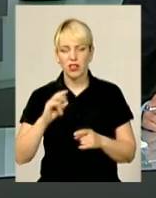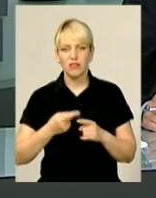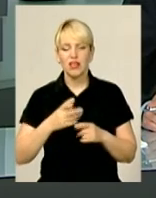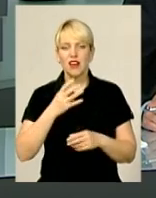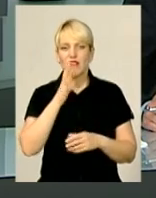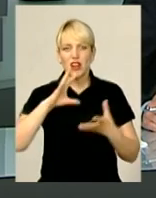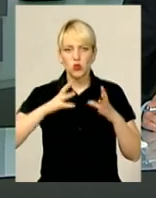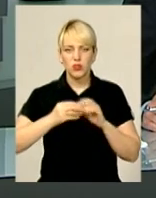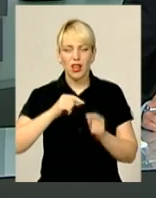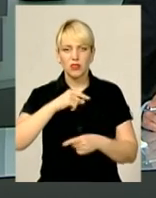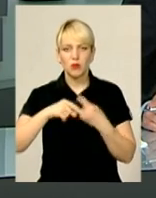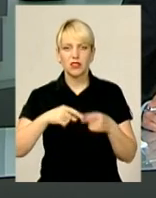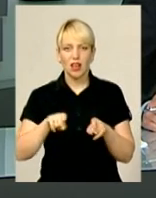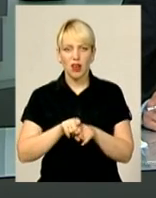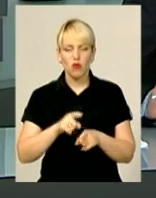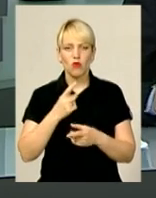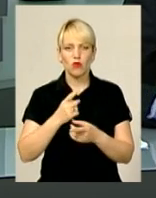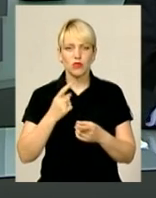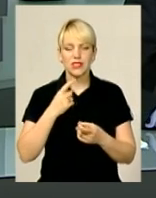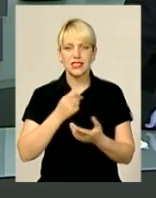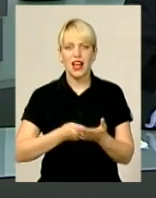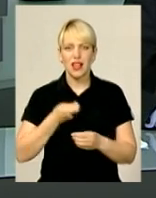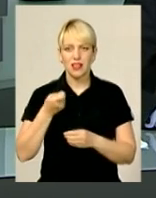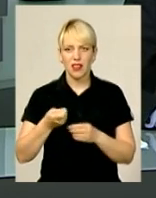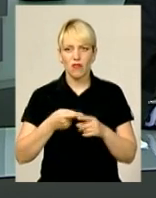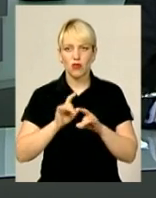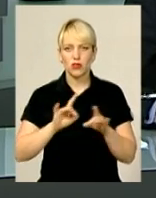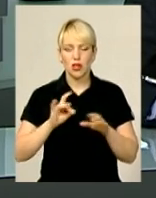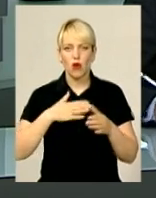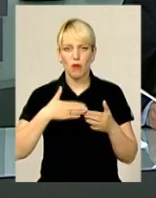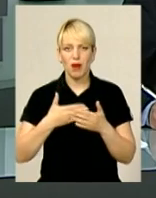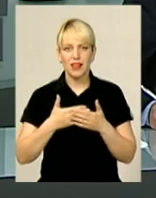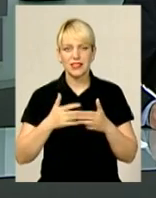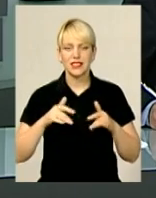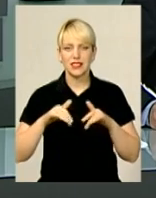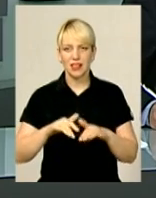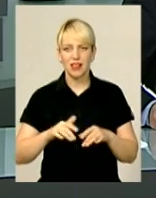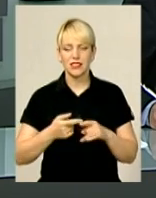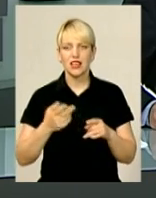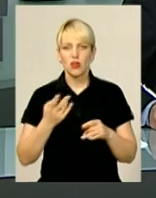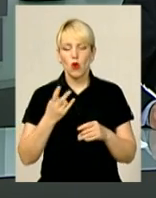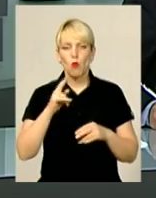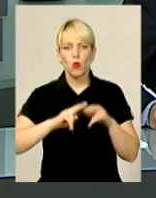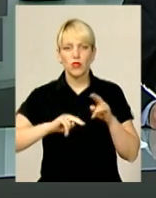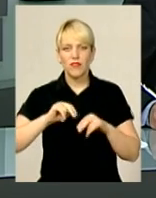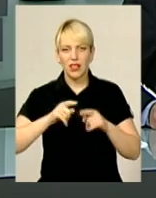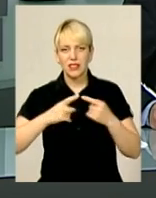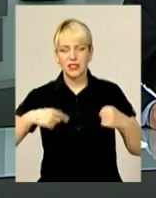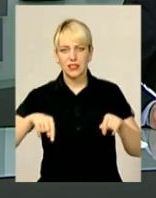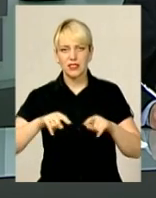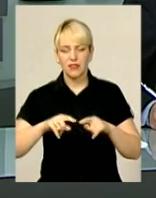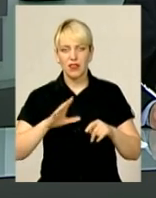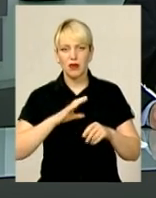заяву зробили громадські активісти, котрі досліджували діяльність влади у будівельній сфері. Розслідувачі працювали у рамках